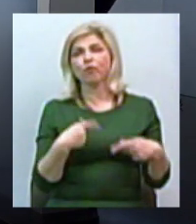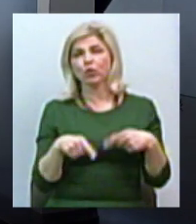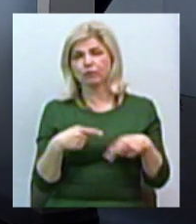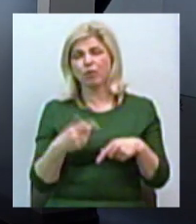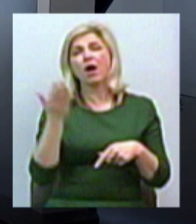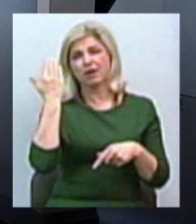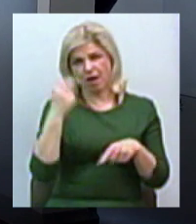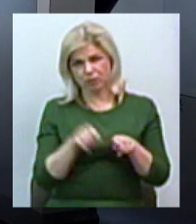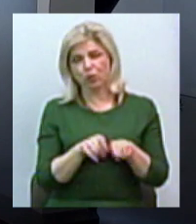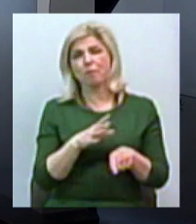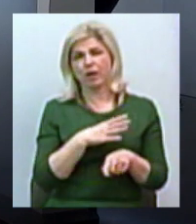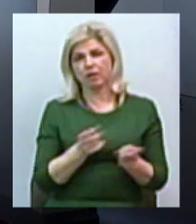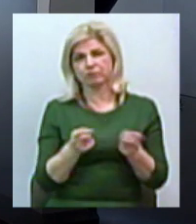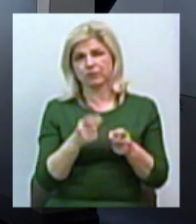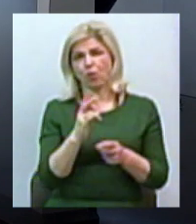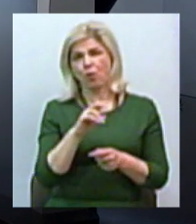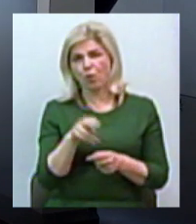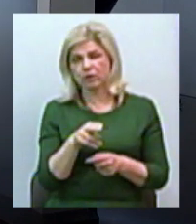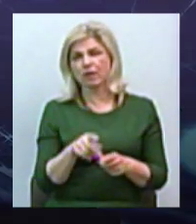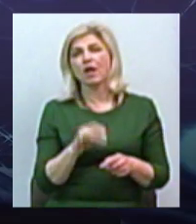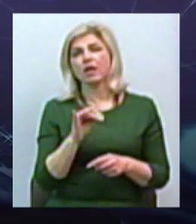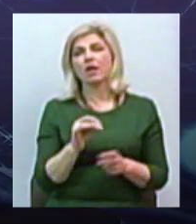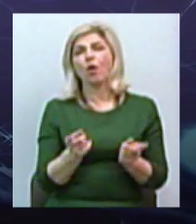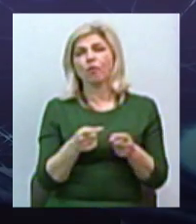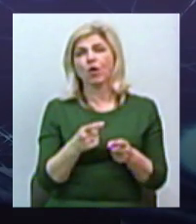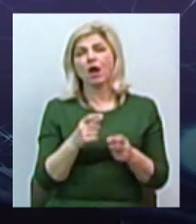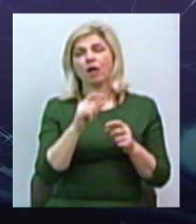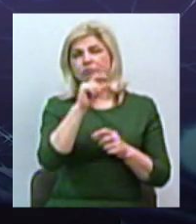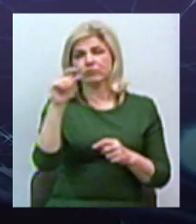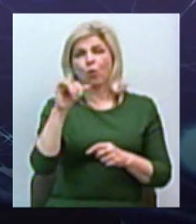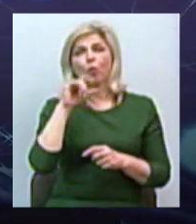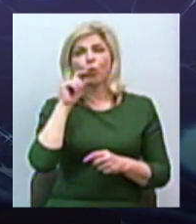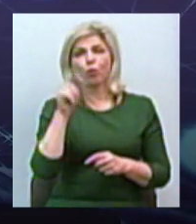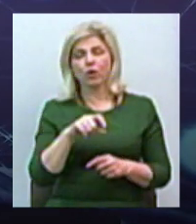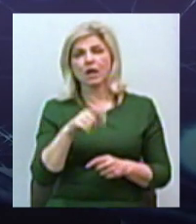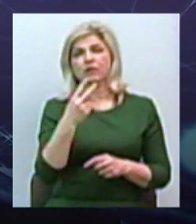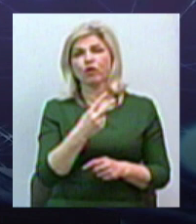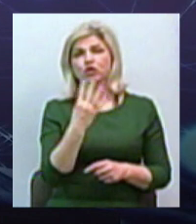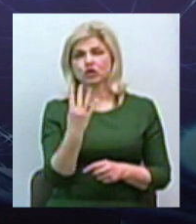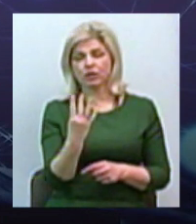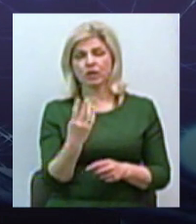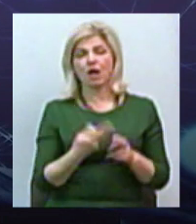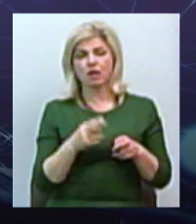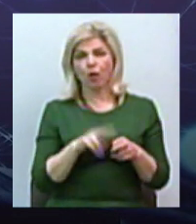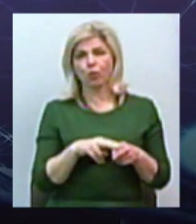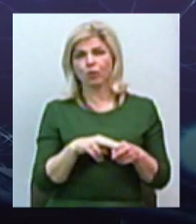закодовані. Вона закодувала канал «Україна», але знову «Україна-24», яку вони,